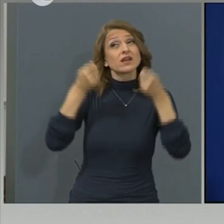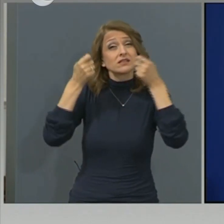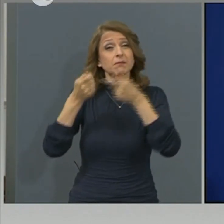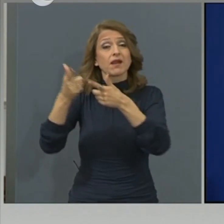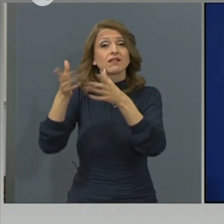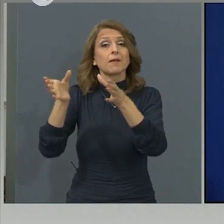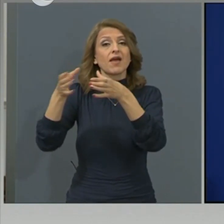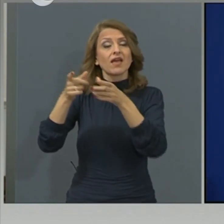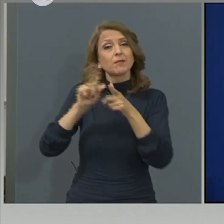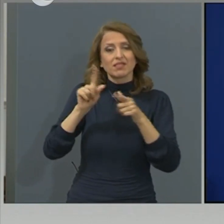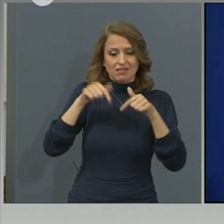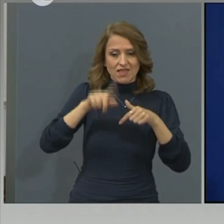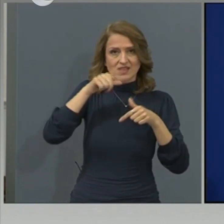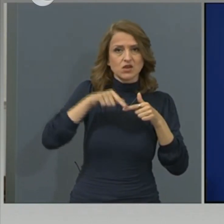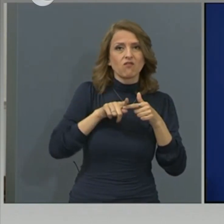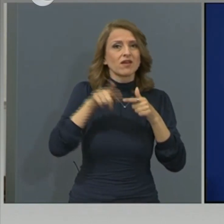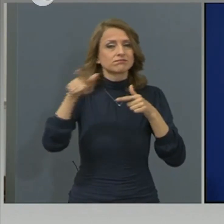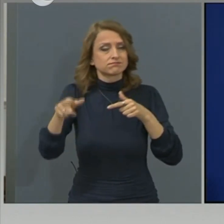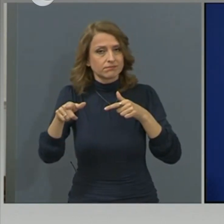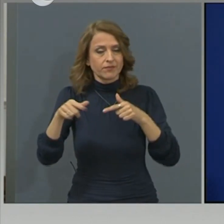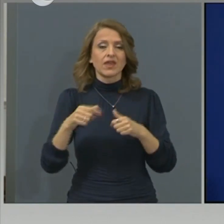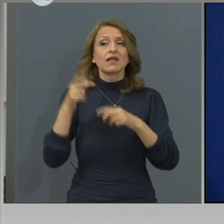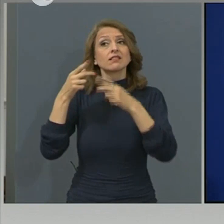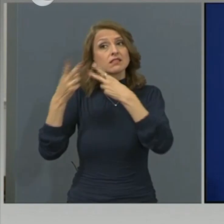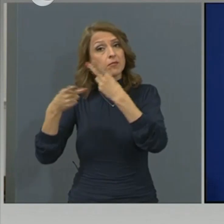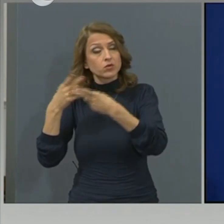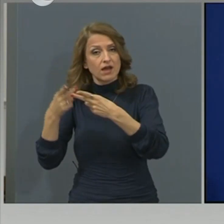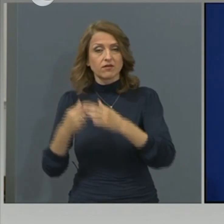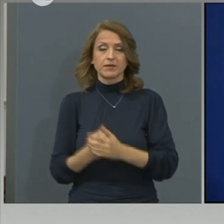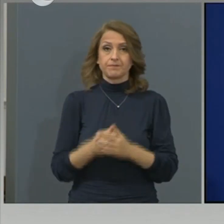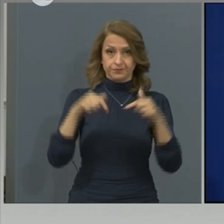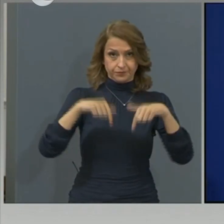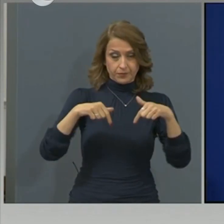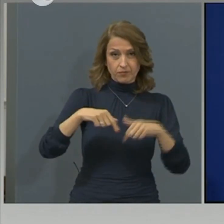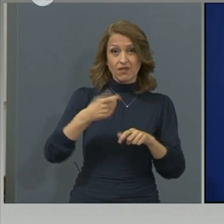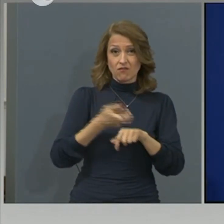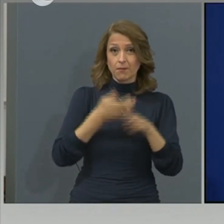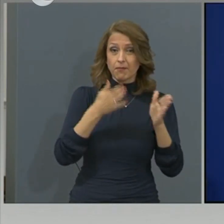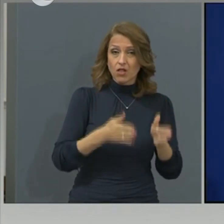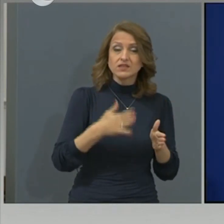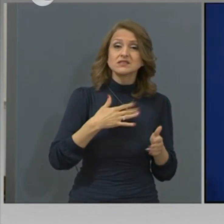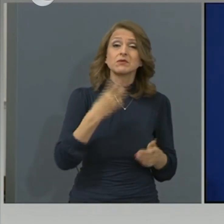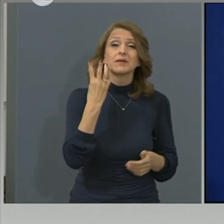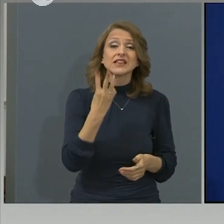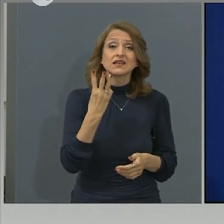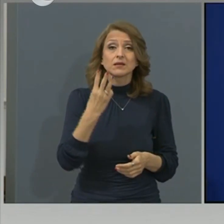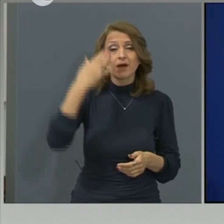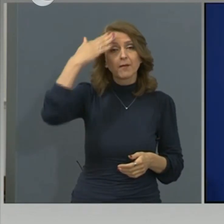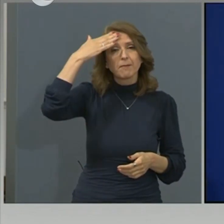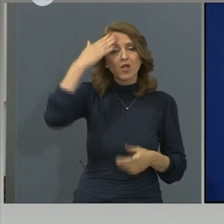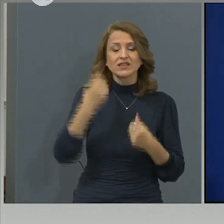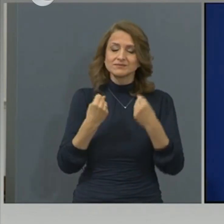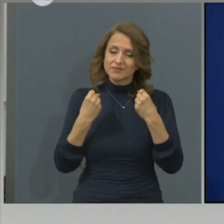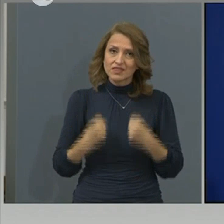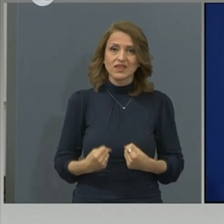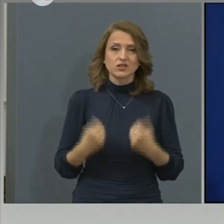състоянието им. Хоспитализираните болни. Имаме 3 болни с тежка клинична форма. И тук е нашата